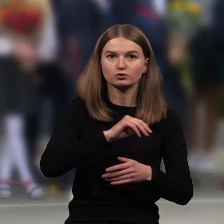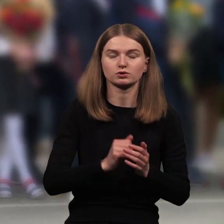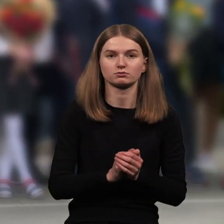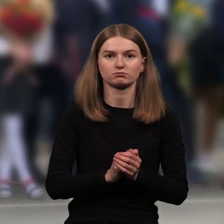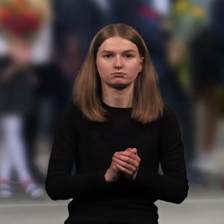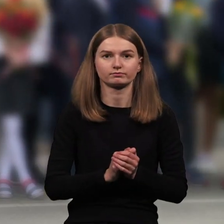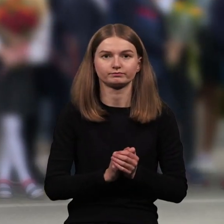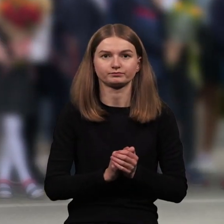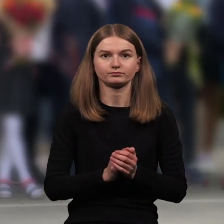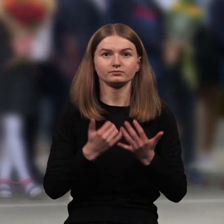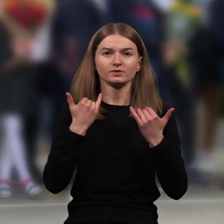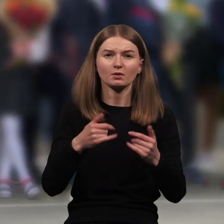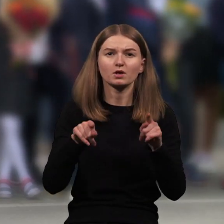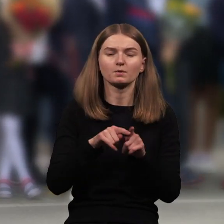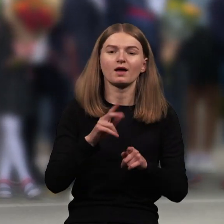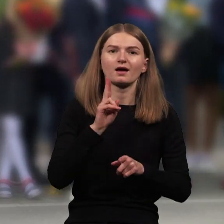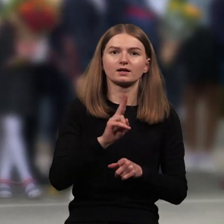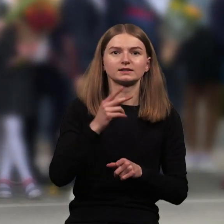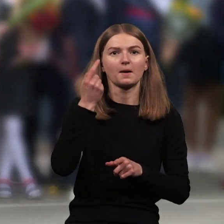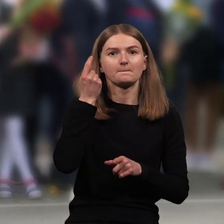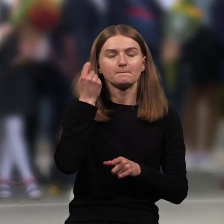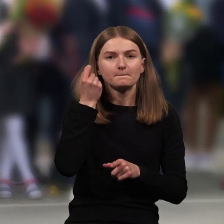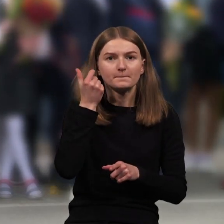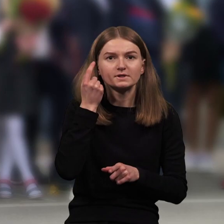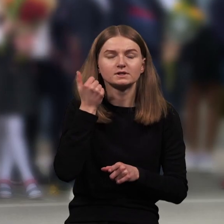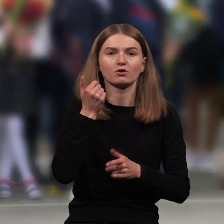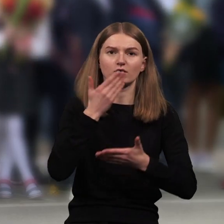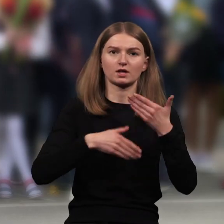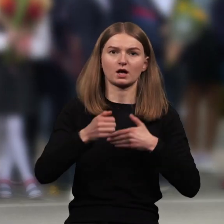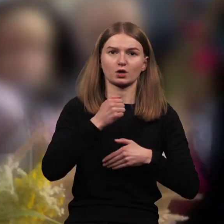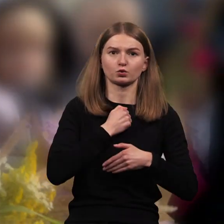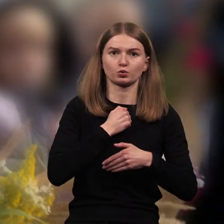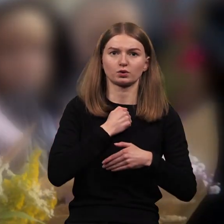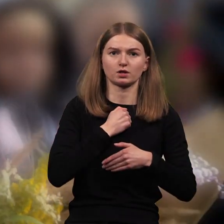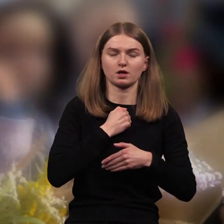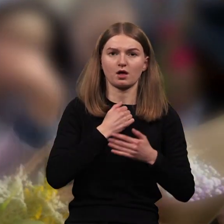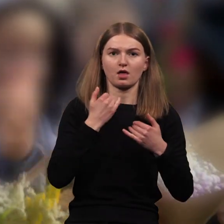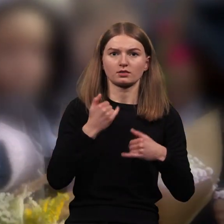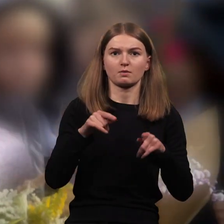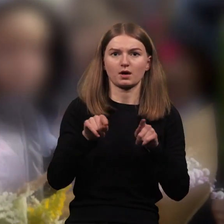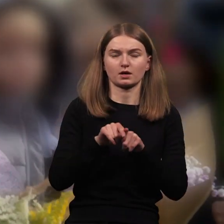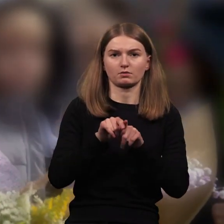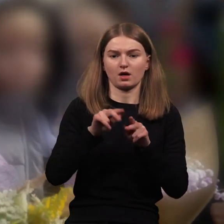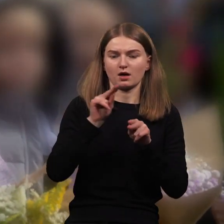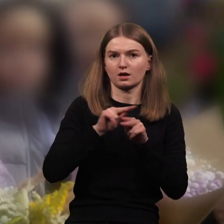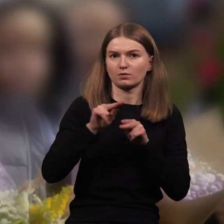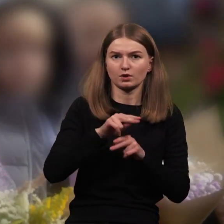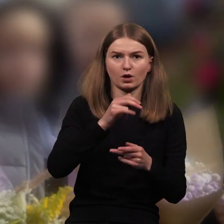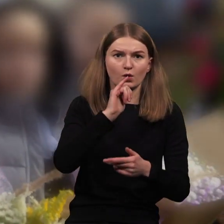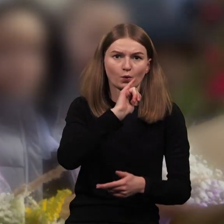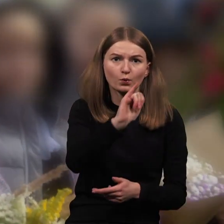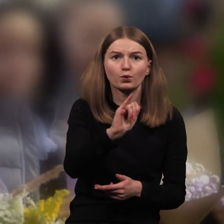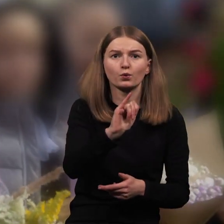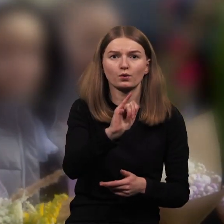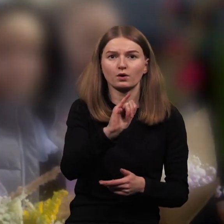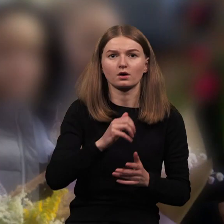neskiriama rehabilitacija turintiems psichikos negaliasmenims, nors turėtų būti neskiriama tik psichozis atveju ir panašiai, bet medikai pajama ir